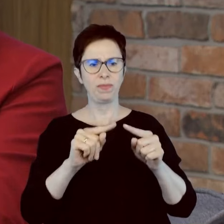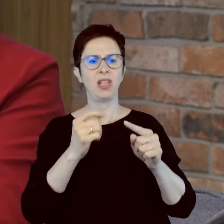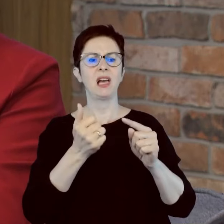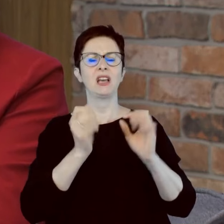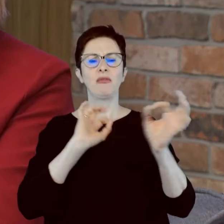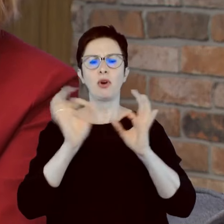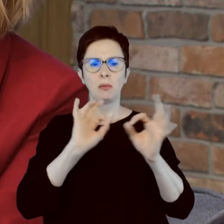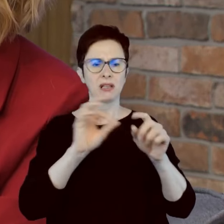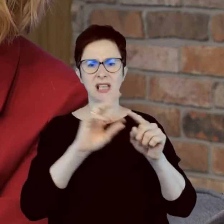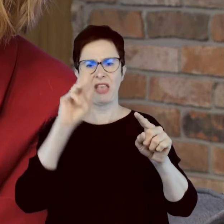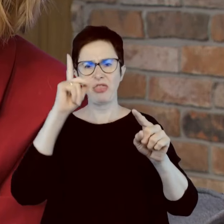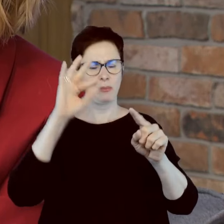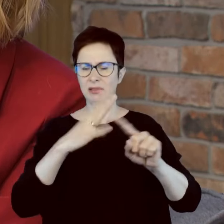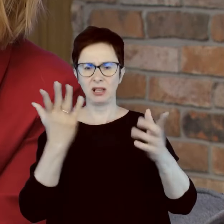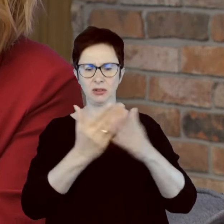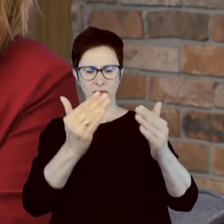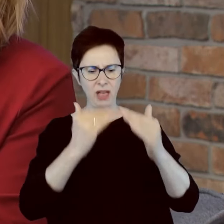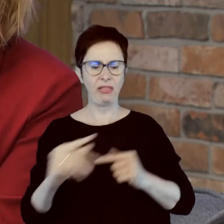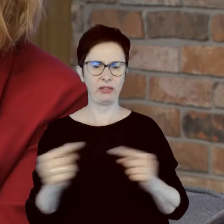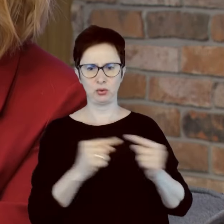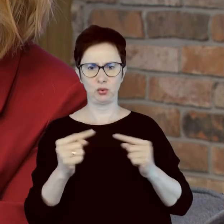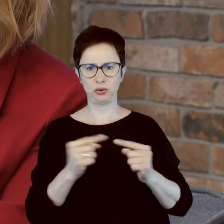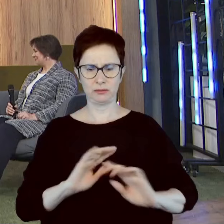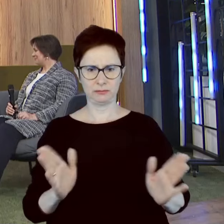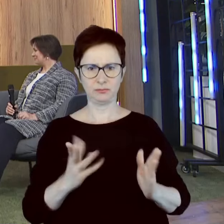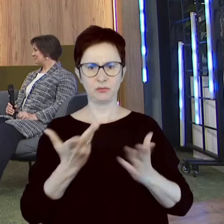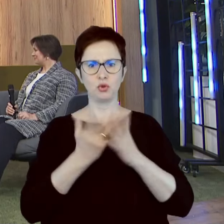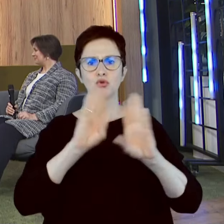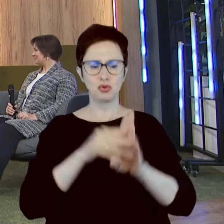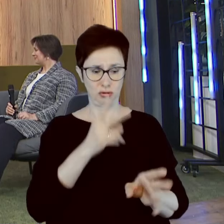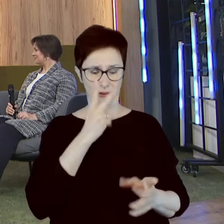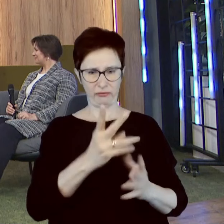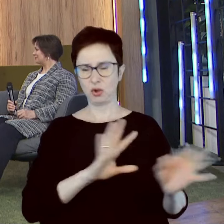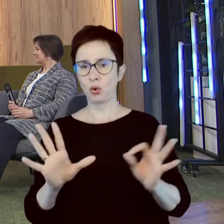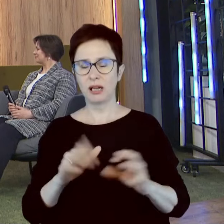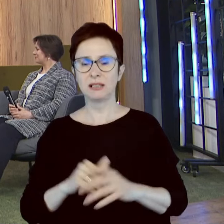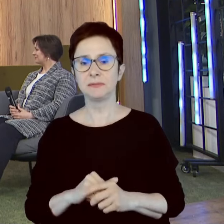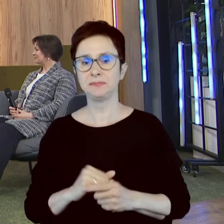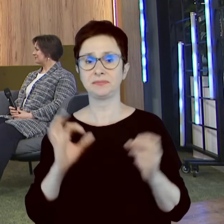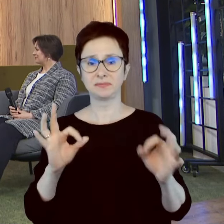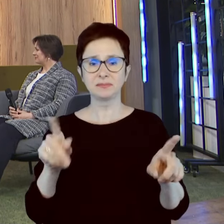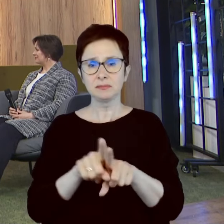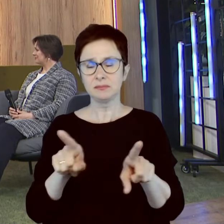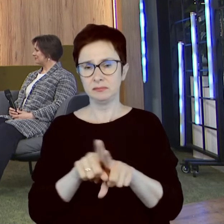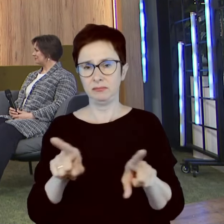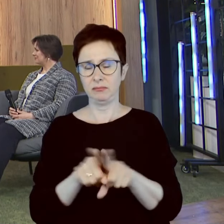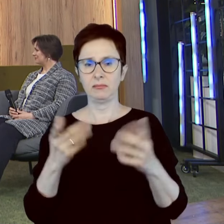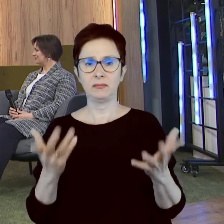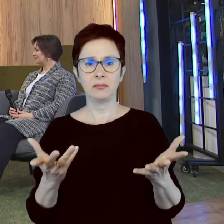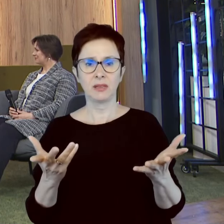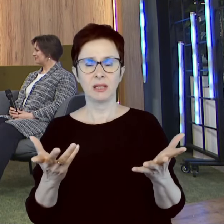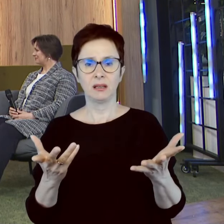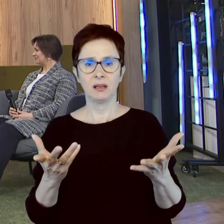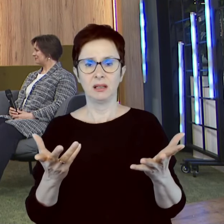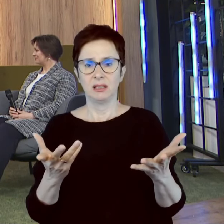interpretacji, tylko później dalej dyskusję, no bo to już wszystko widzę. teraz tak samo jest w ogóle właśnie